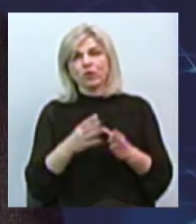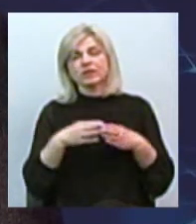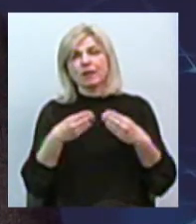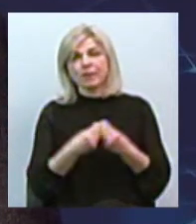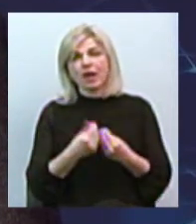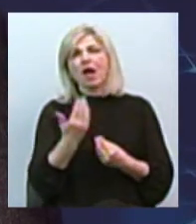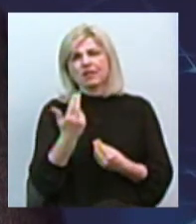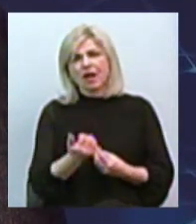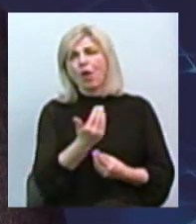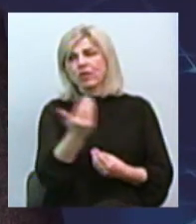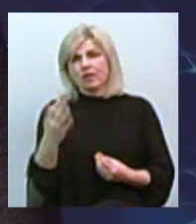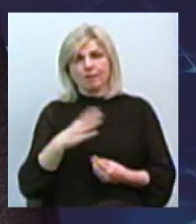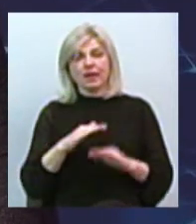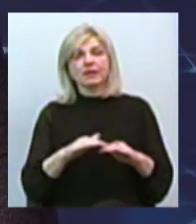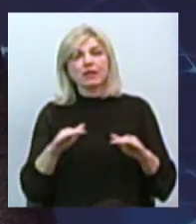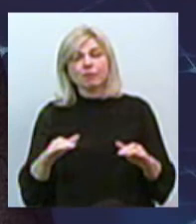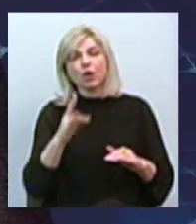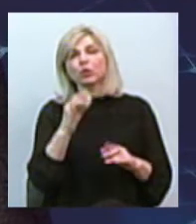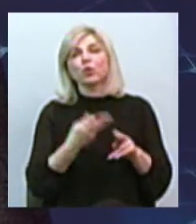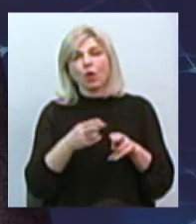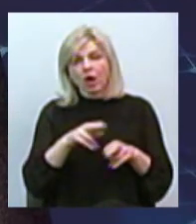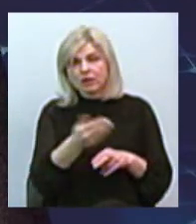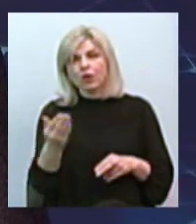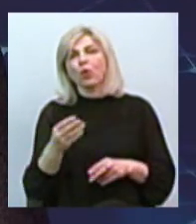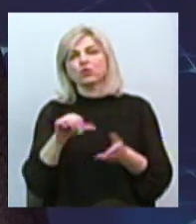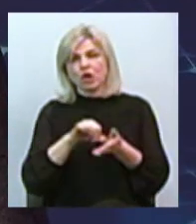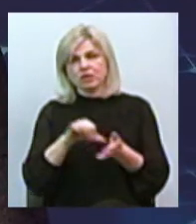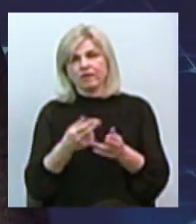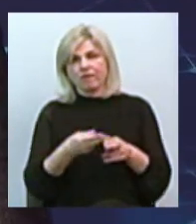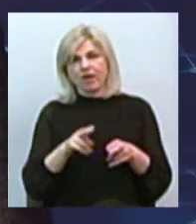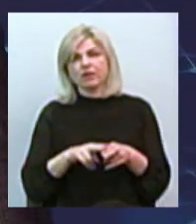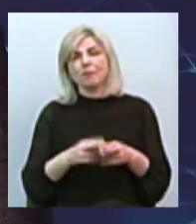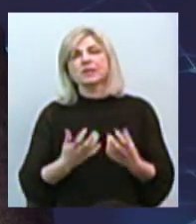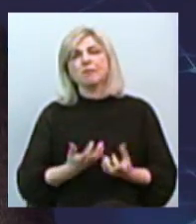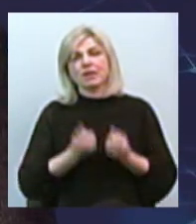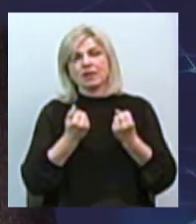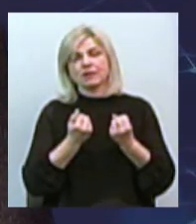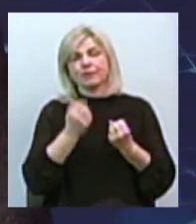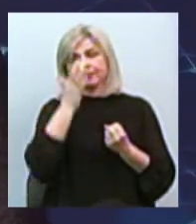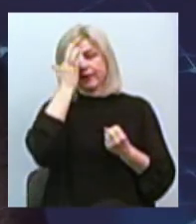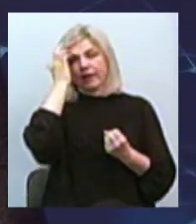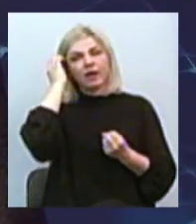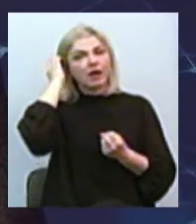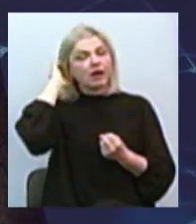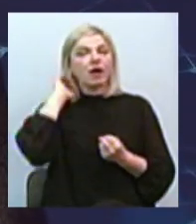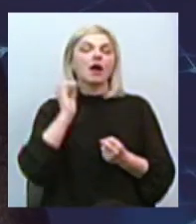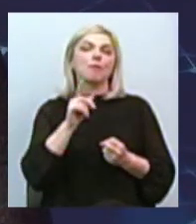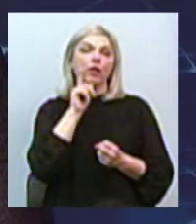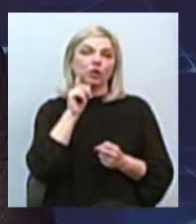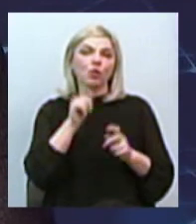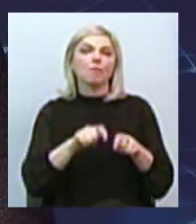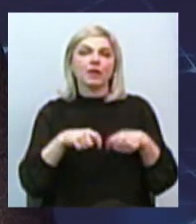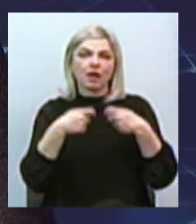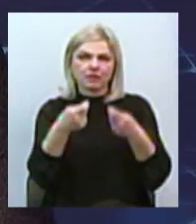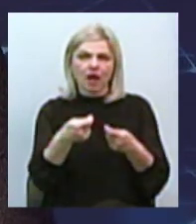були дітьми, не важливо, але вони участвували в цьому спасенні. І, конечно, передати молодежі, сприкоснути їх з цими людьми,